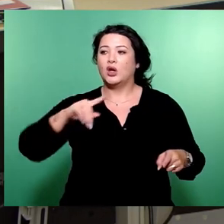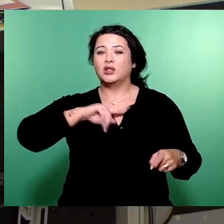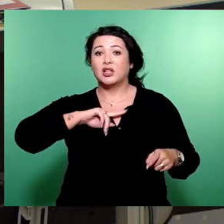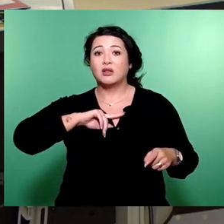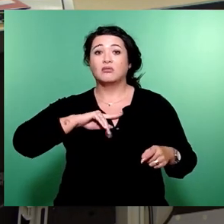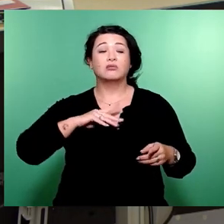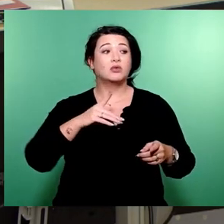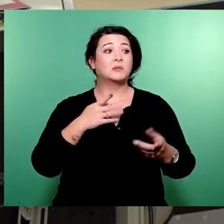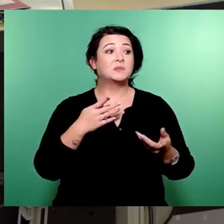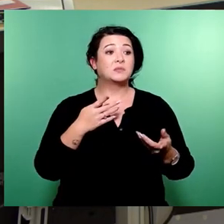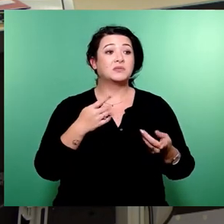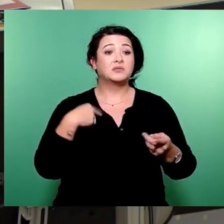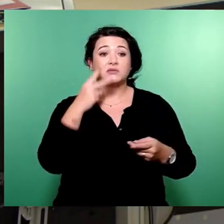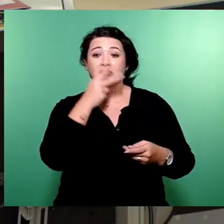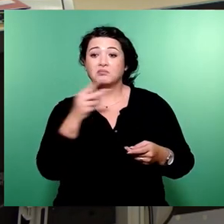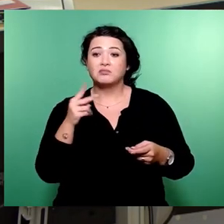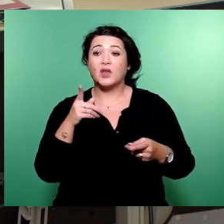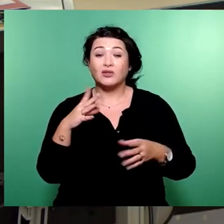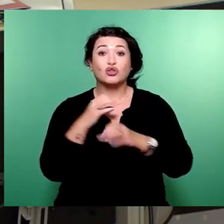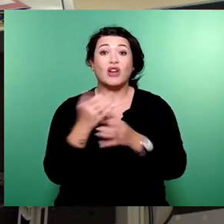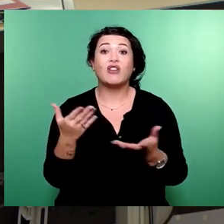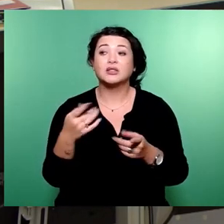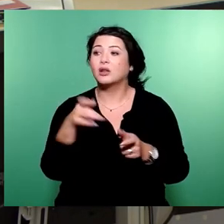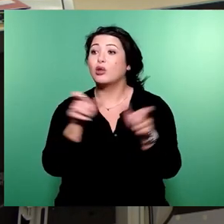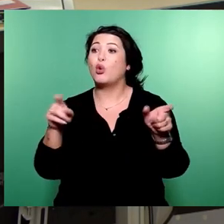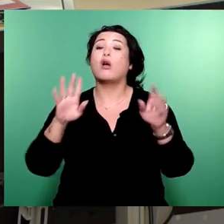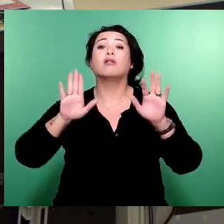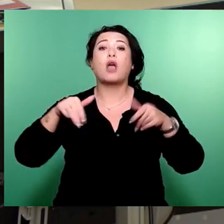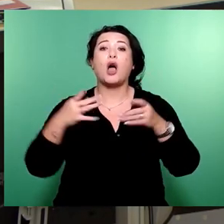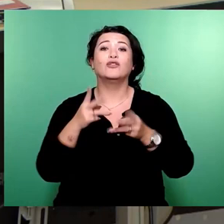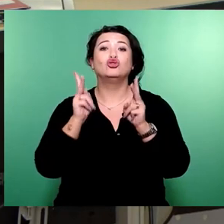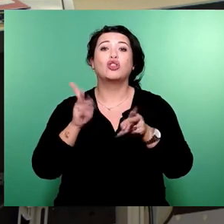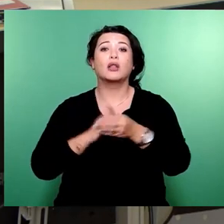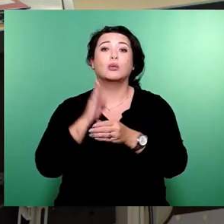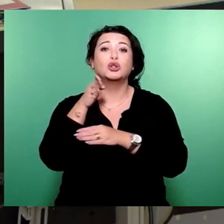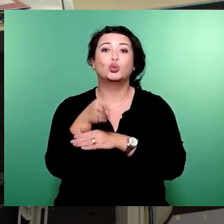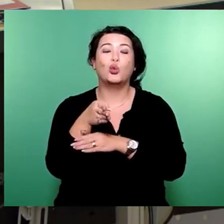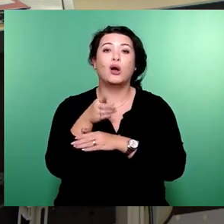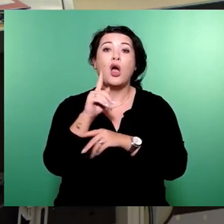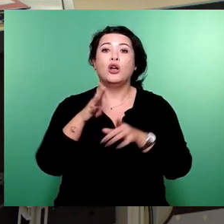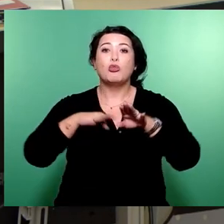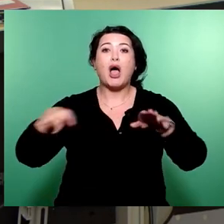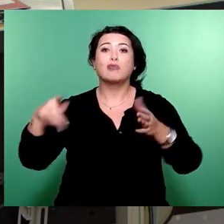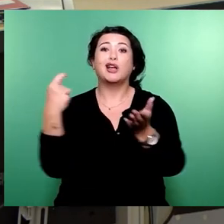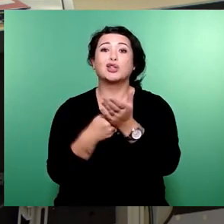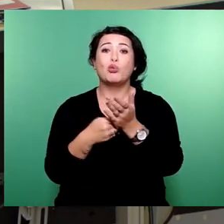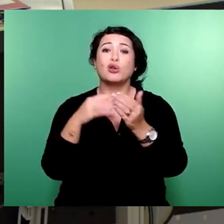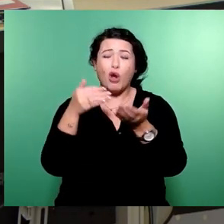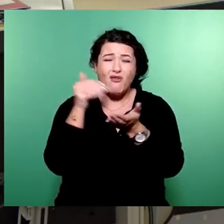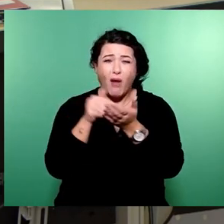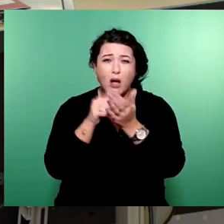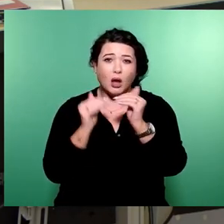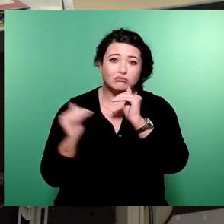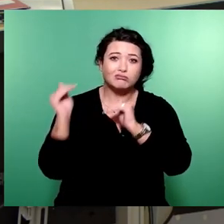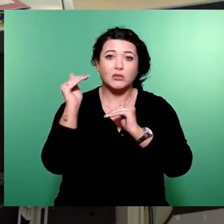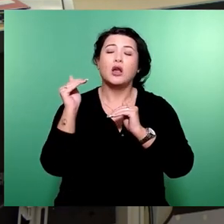dass zumindest normal Bürger weiterhin die Stadt besuchen dürfen und die Parkplatzgebühren nicht weiter erhöht worden sind. Das ist gelungen. Das muss